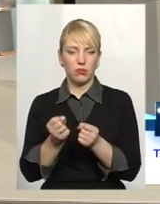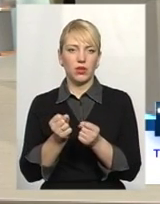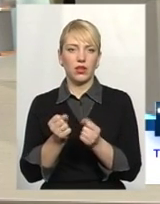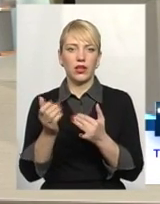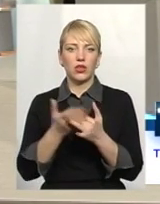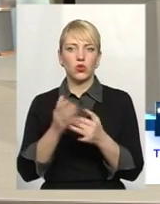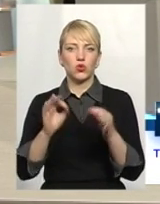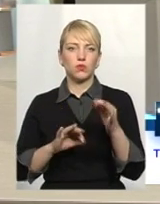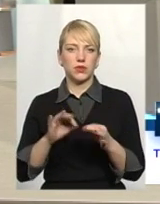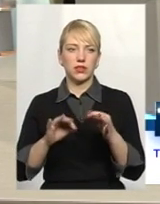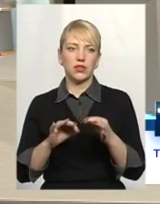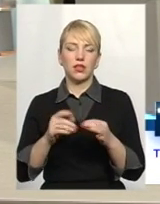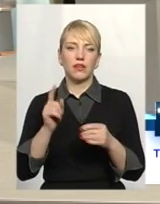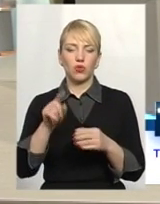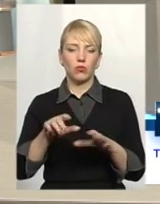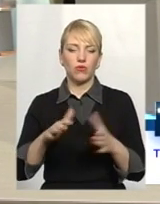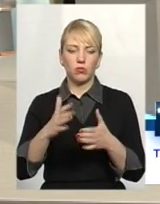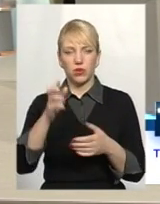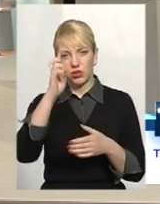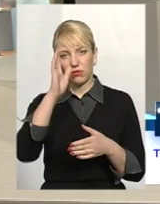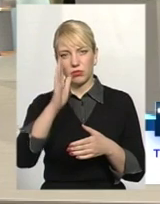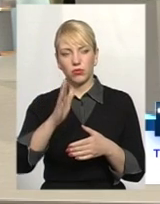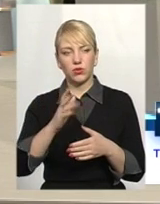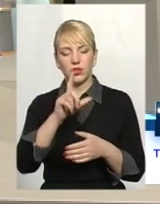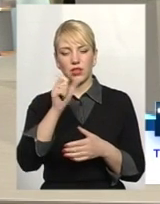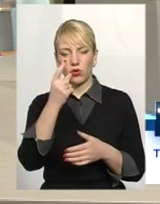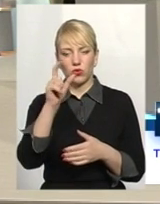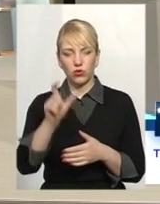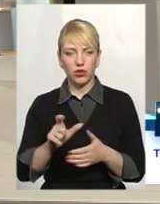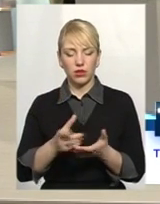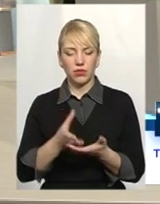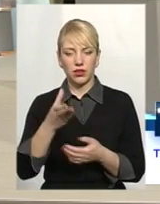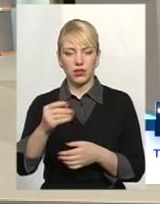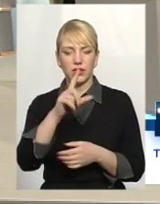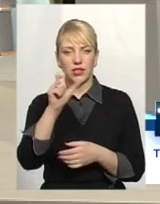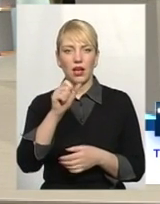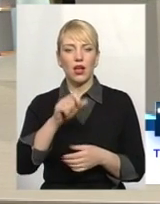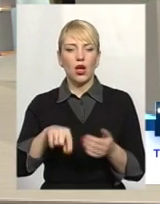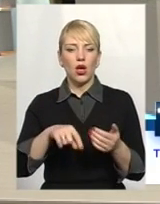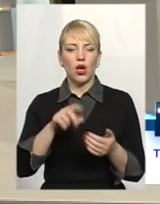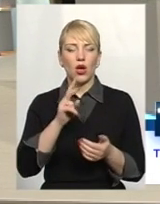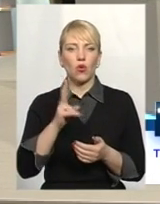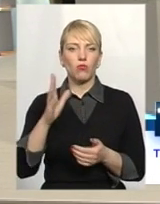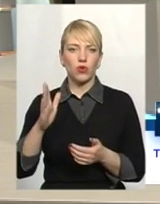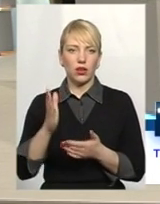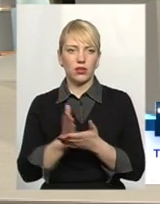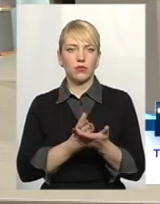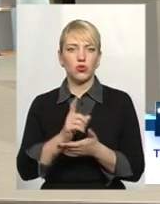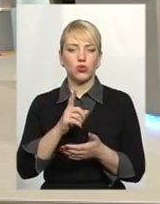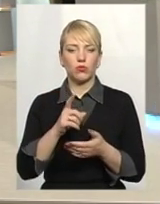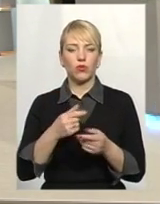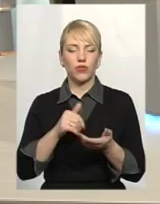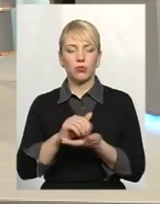і в тому випадку держава буде за людину сплачувати за комунальні послуги. Чому споживачі відмовляються від